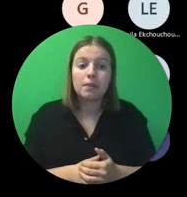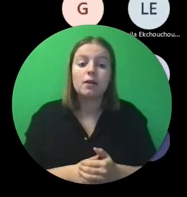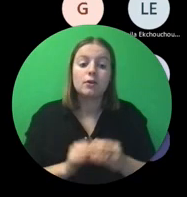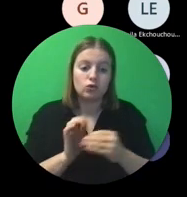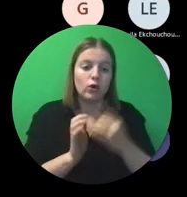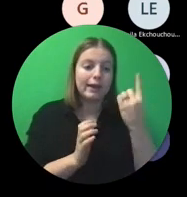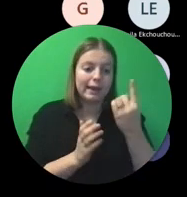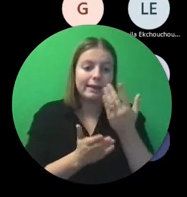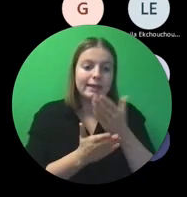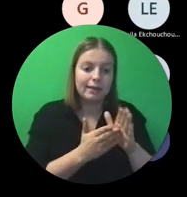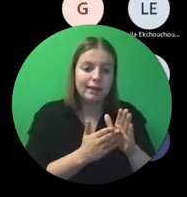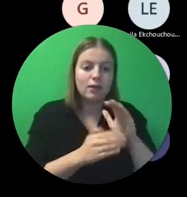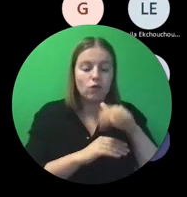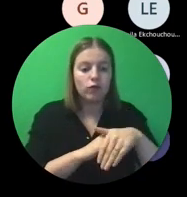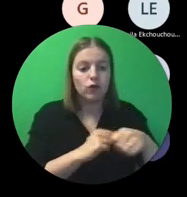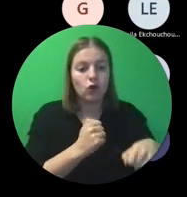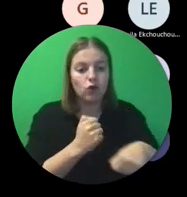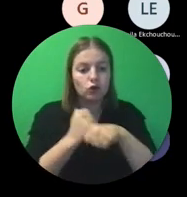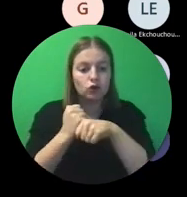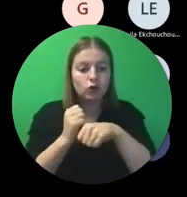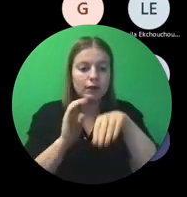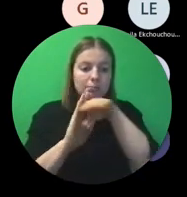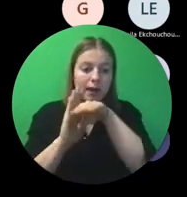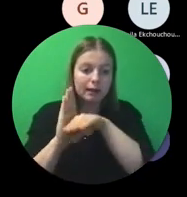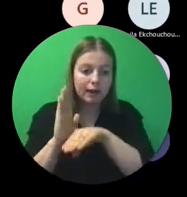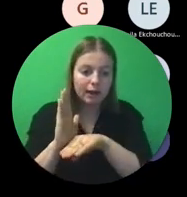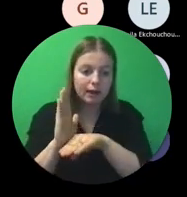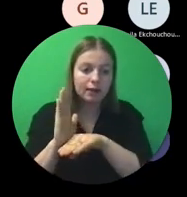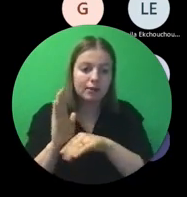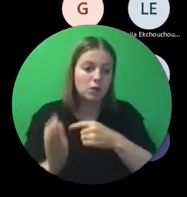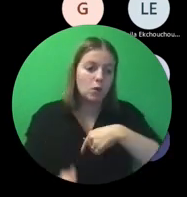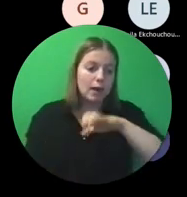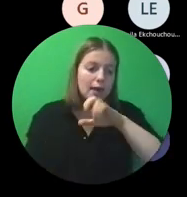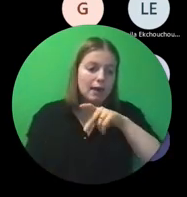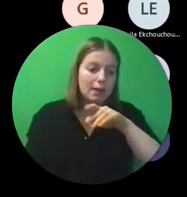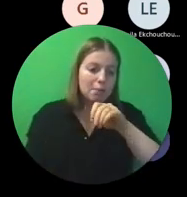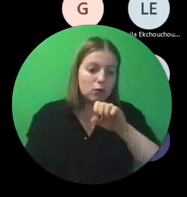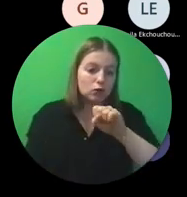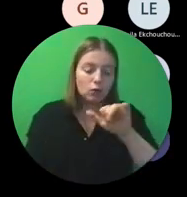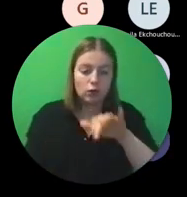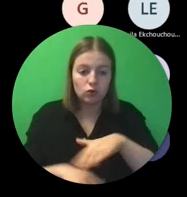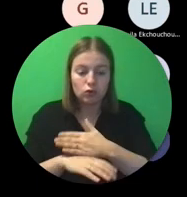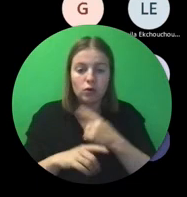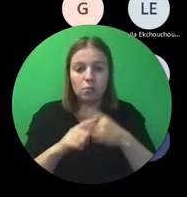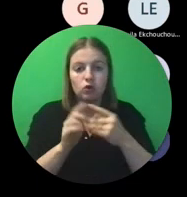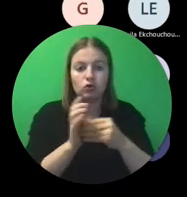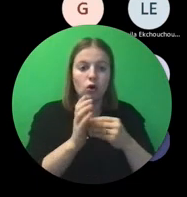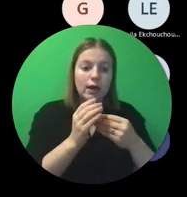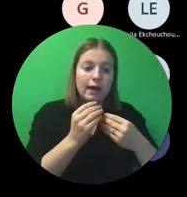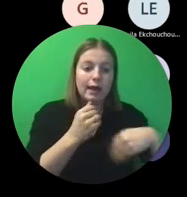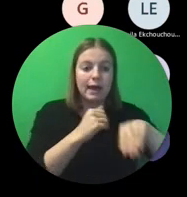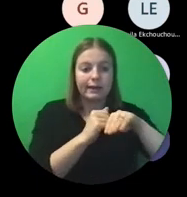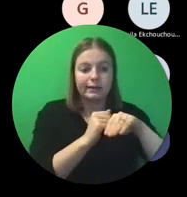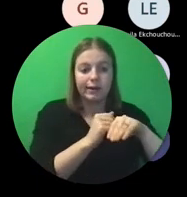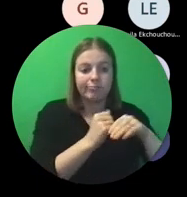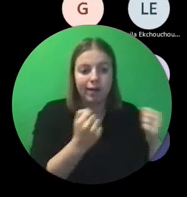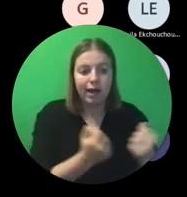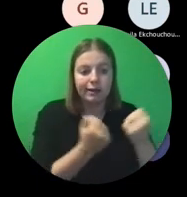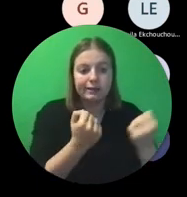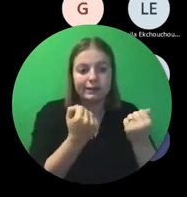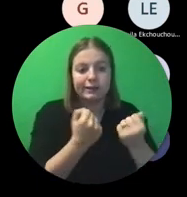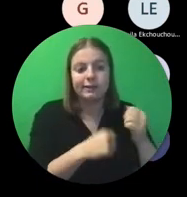stuk over de ondersteuningsmaatregelen die we nog van plan zijn als EPOS. En ook over de flankerende maatregelen binnen Erasmus+.